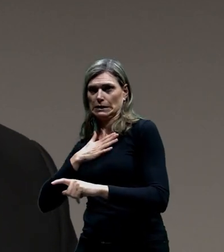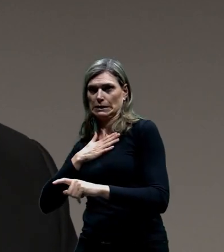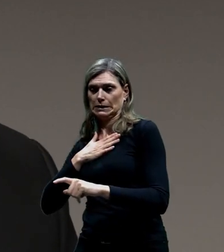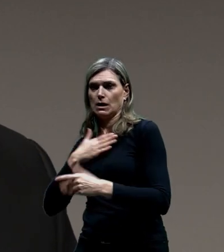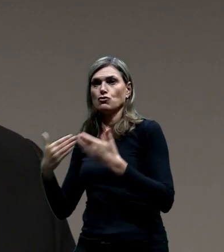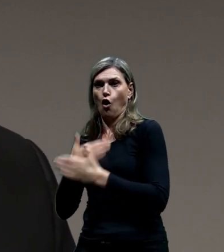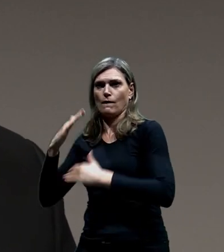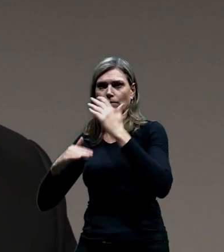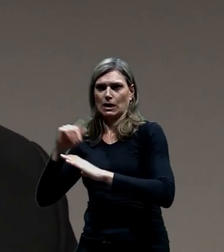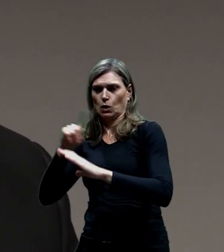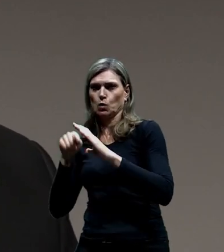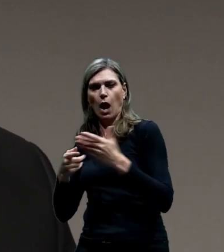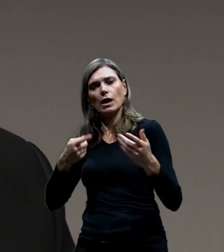nové.